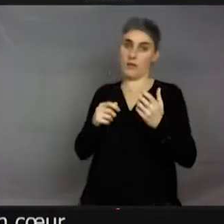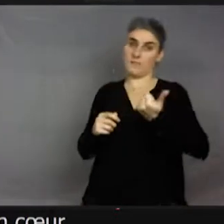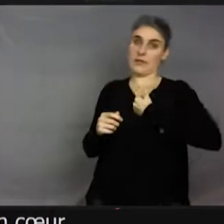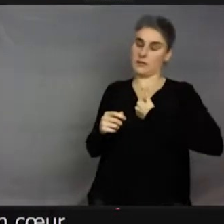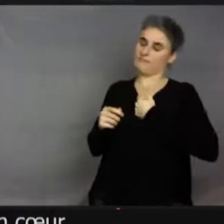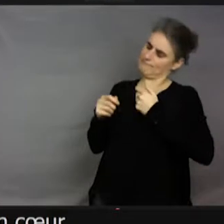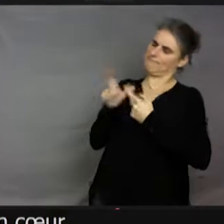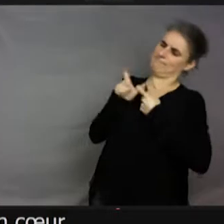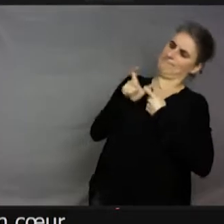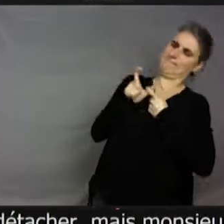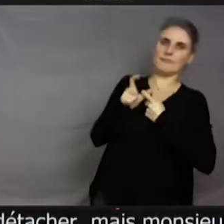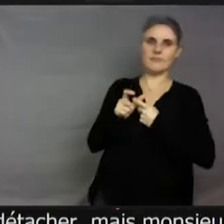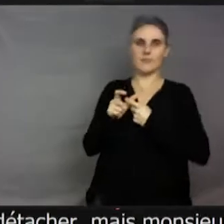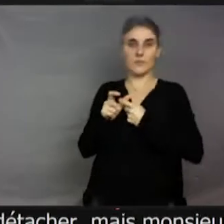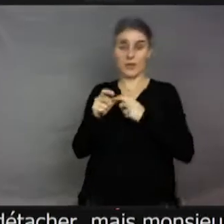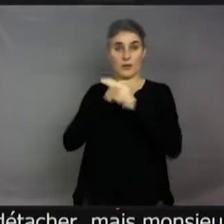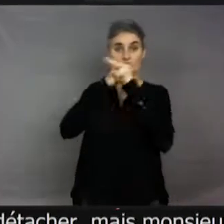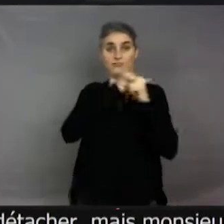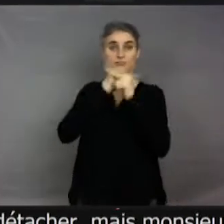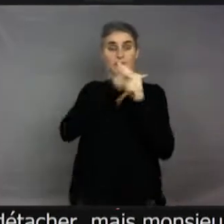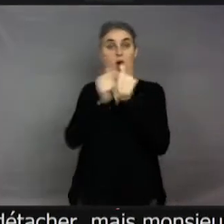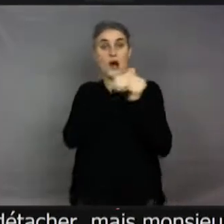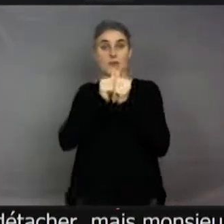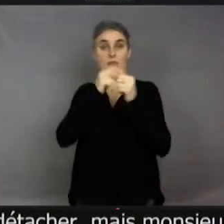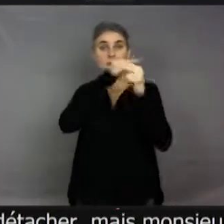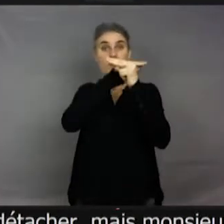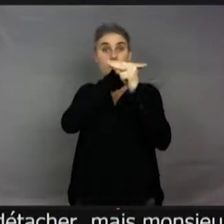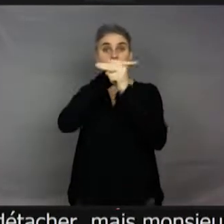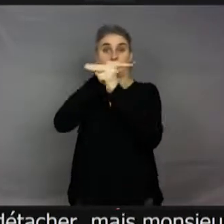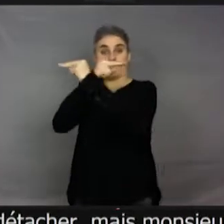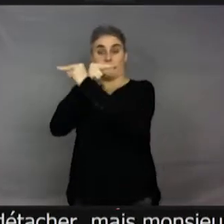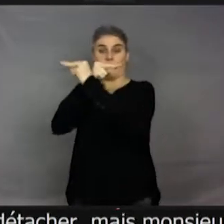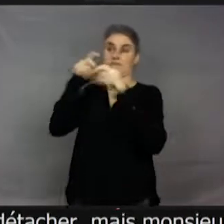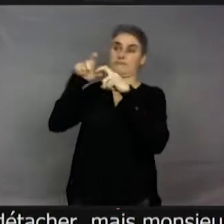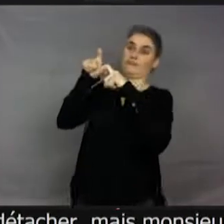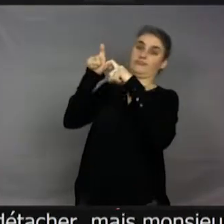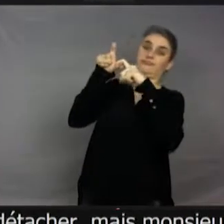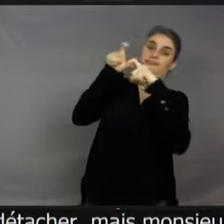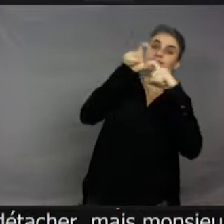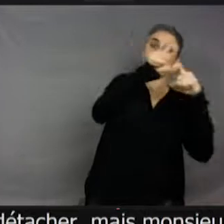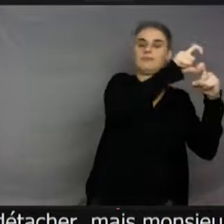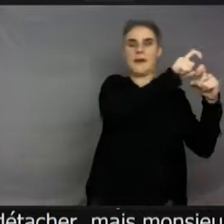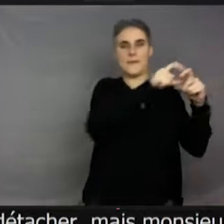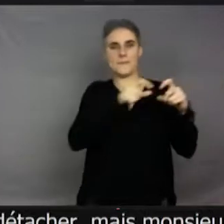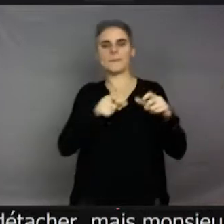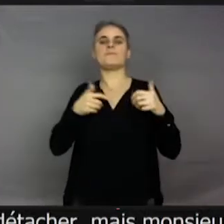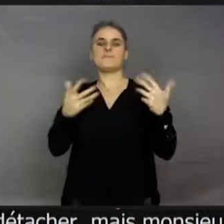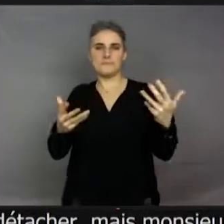tous les deux comme ça. Ils sont capables de voler accrochés en tandem. Et à ce moment-là, alors après, il y a deux visions de